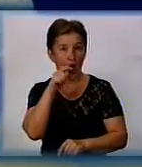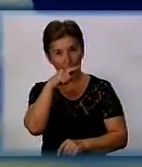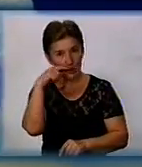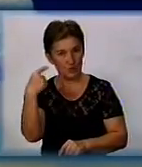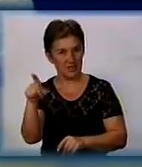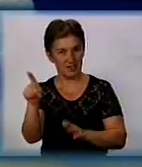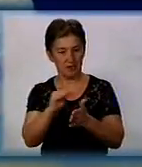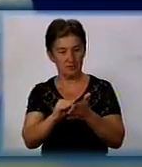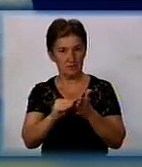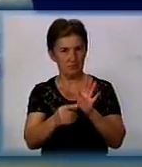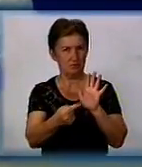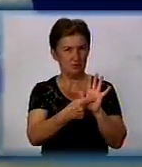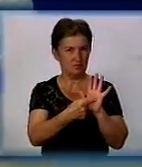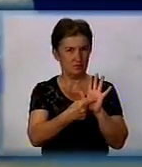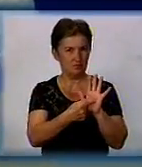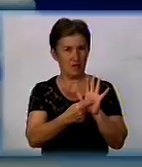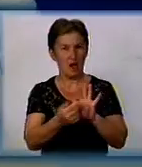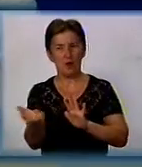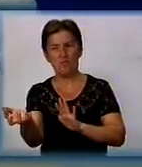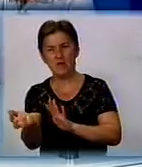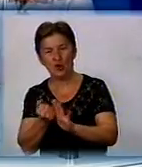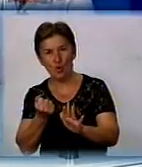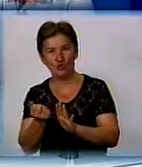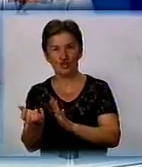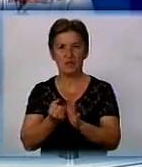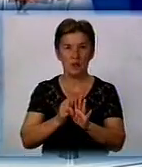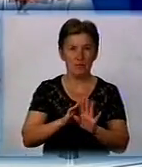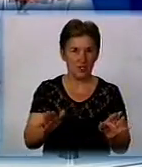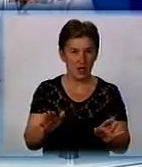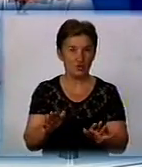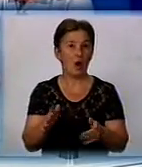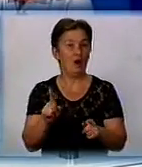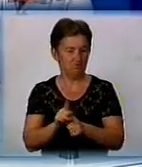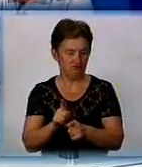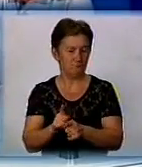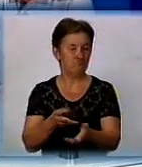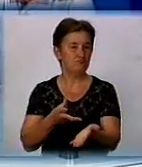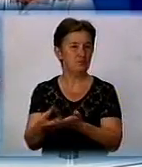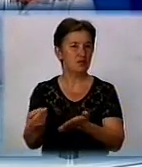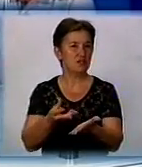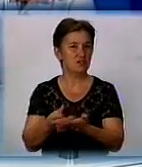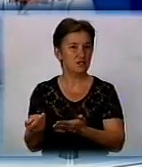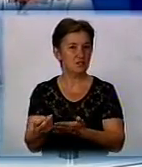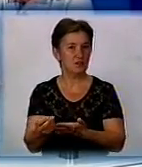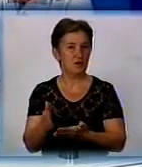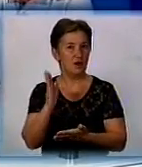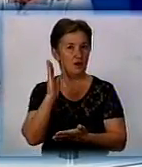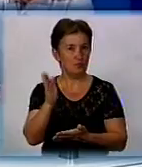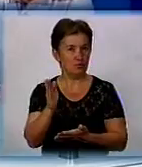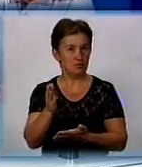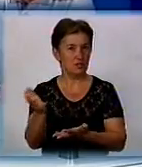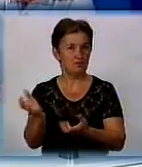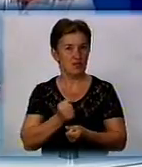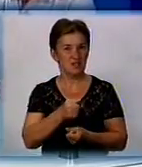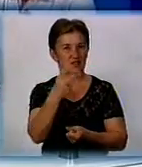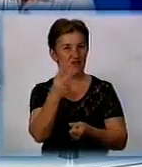записано. Берете, не берете, день не платити. Тому будемо брати це офіціальне заявлення наших руководителів держави 27 мільярдів